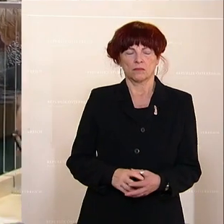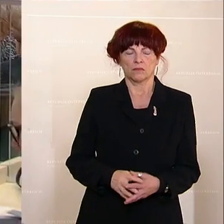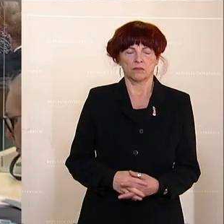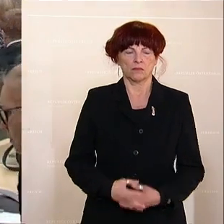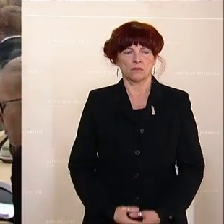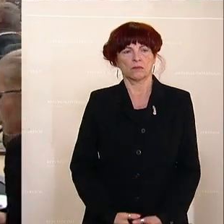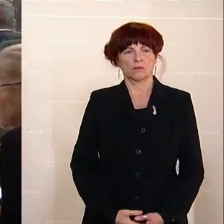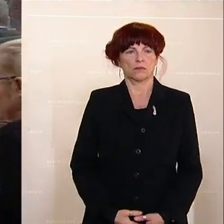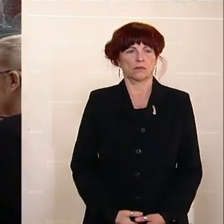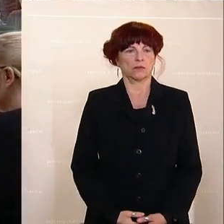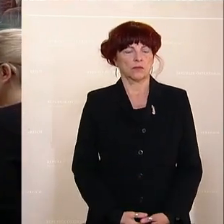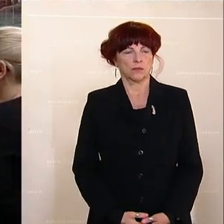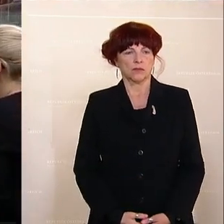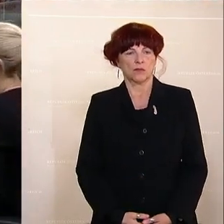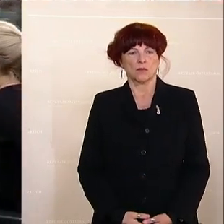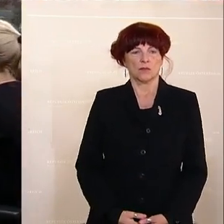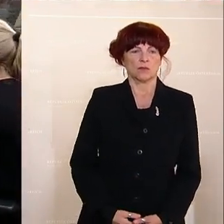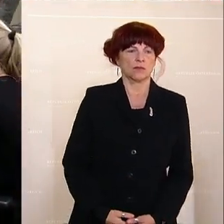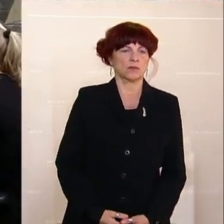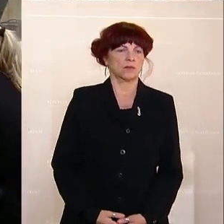Am Wort ist Christian Hafenecker, FPÖ.